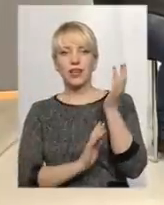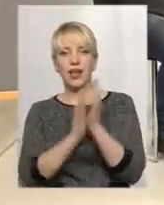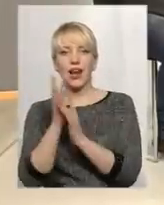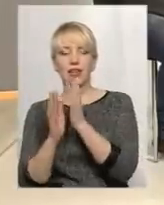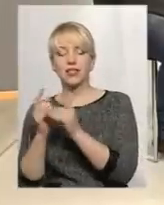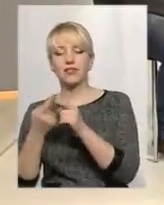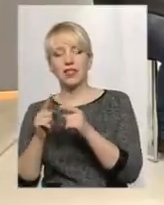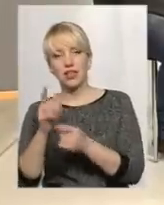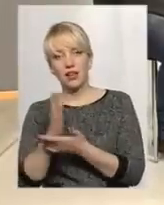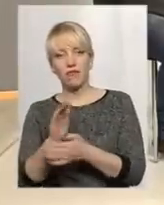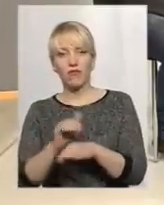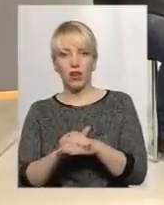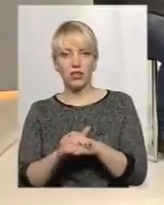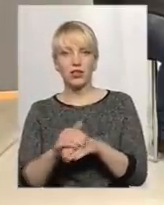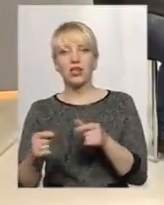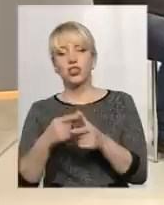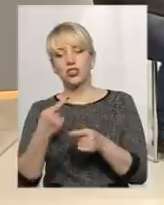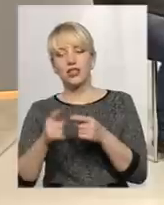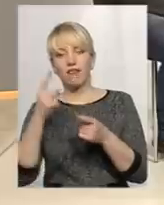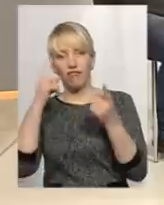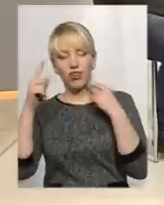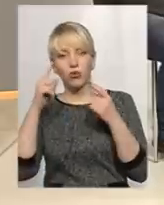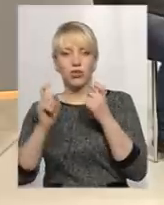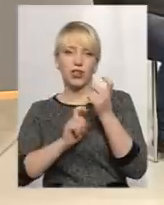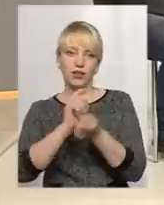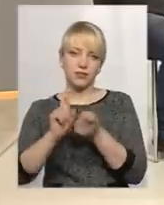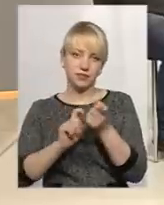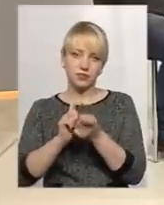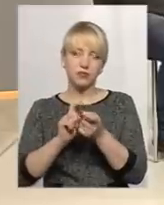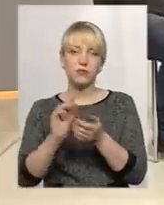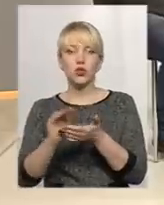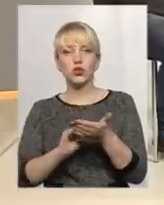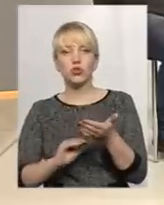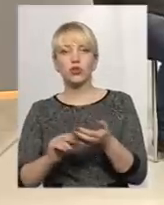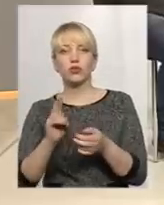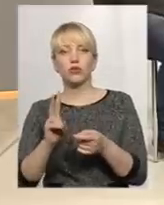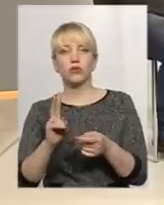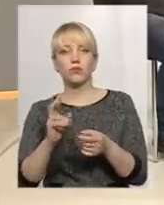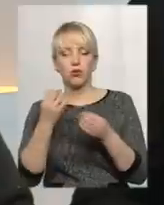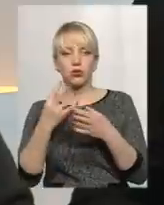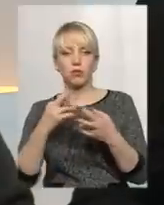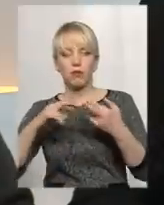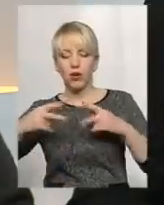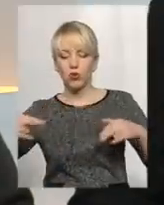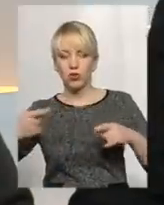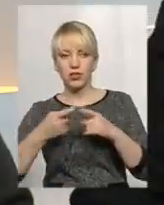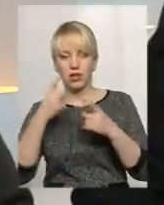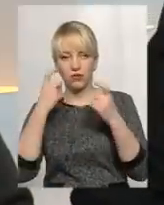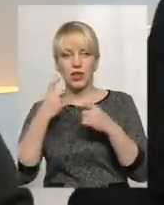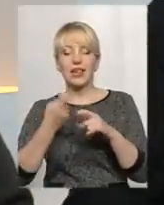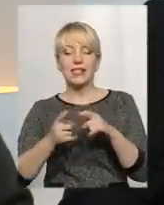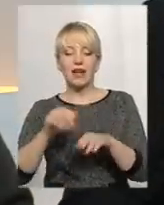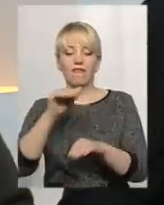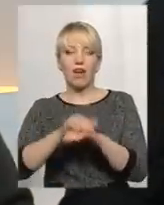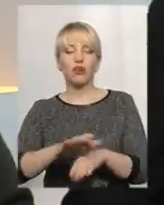факт? Чи це теж вигадка чи то журналістів, чи то людей, які перекручують інформацію? Звичайно, цей факт був.